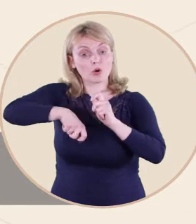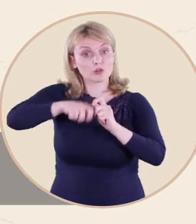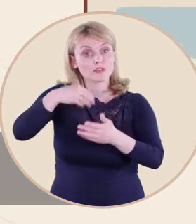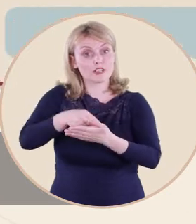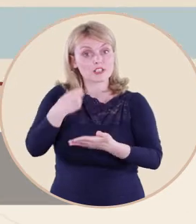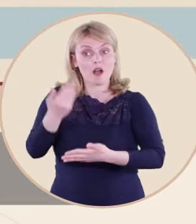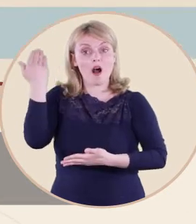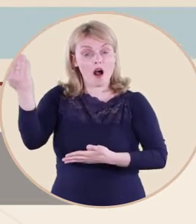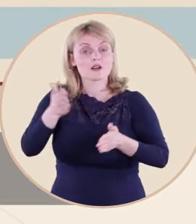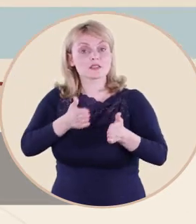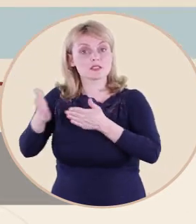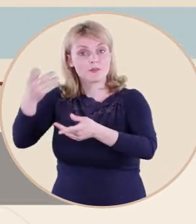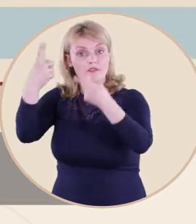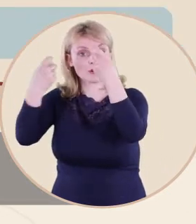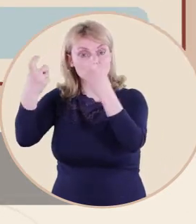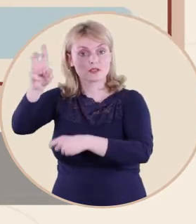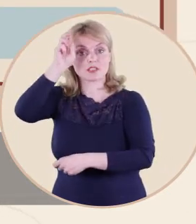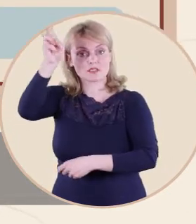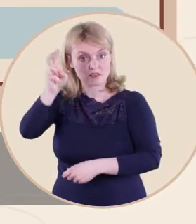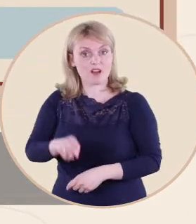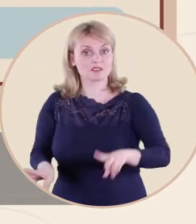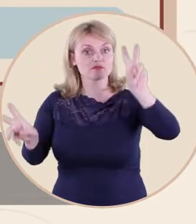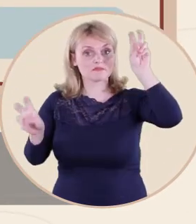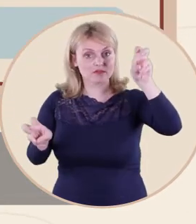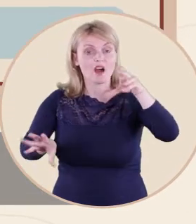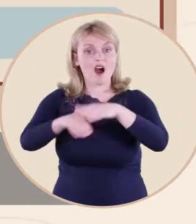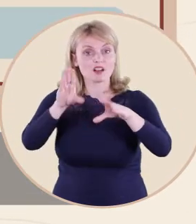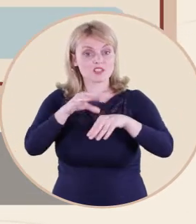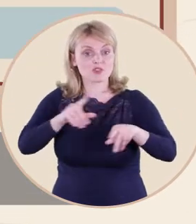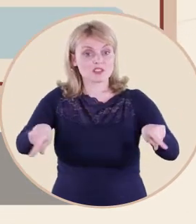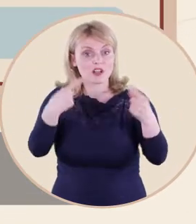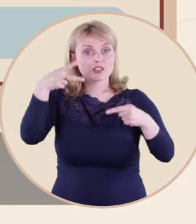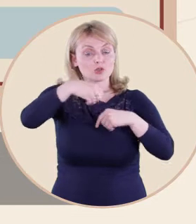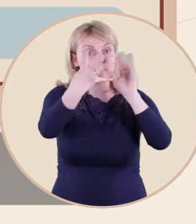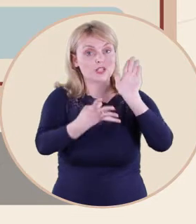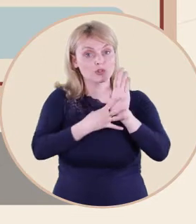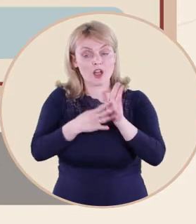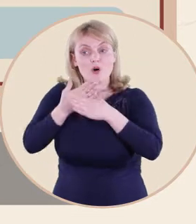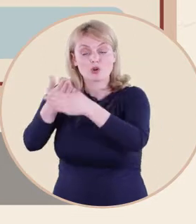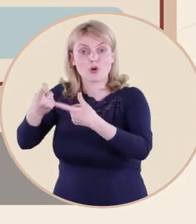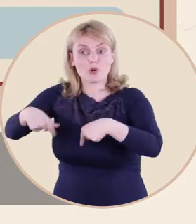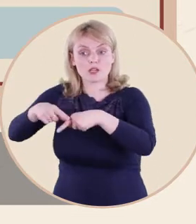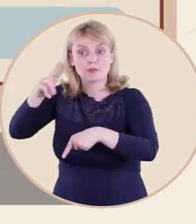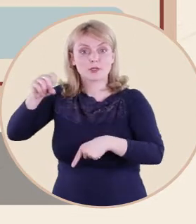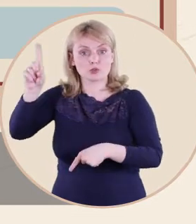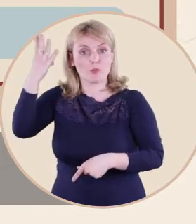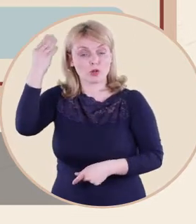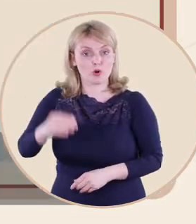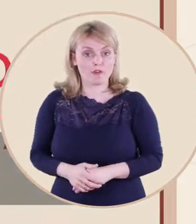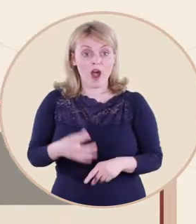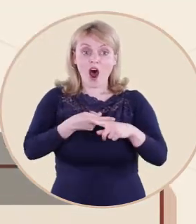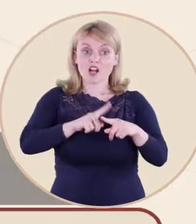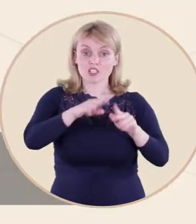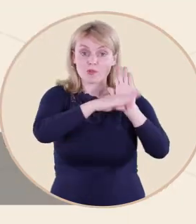modulului Control Financiar, parte componenta sistemului informațional automatizat de stat alegeri creat în 2019 cu suportul